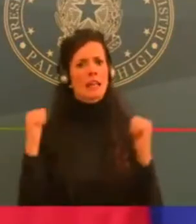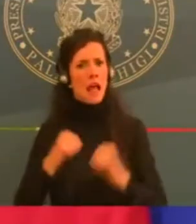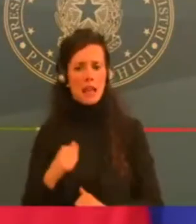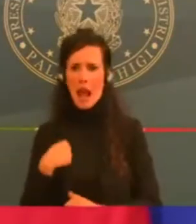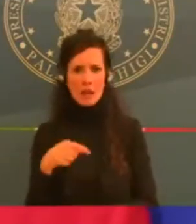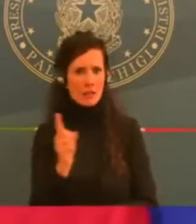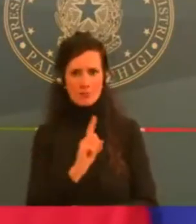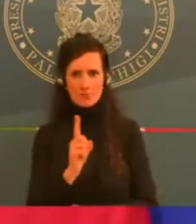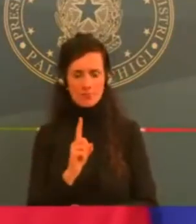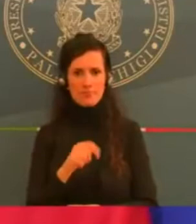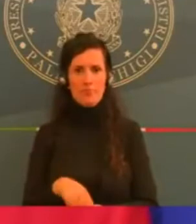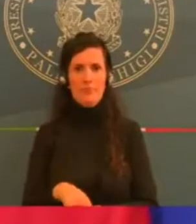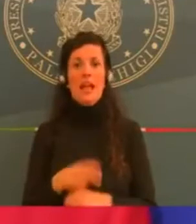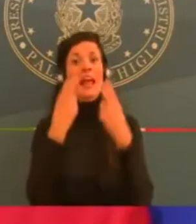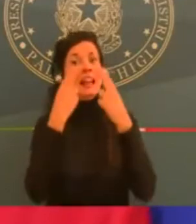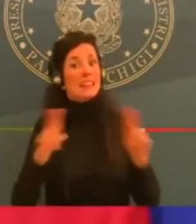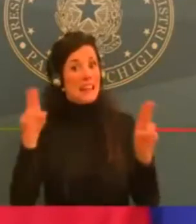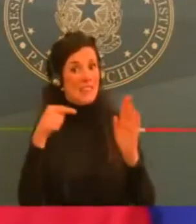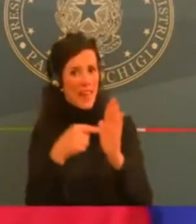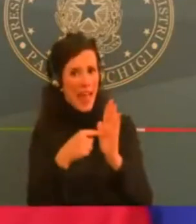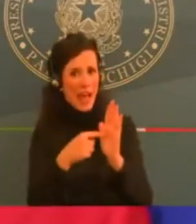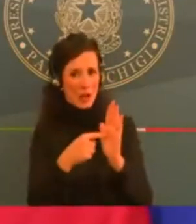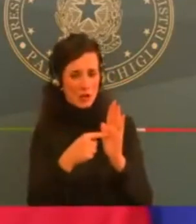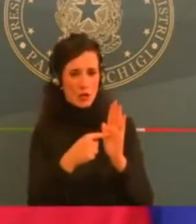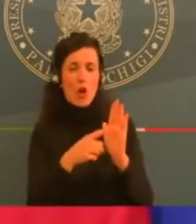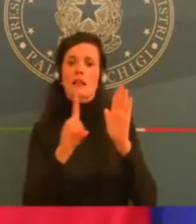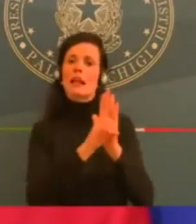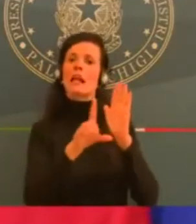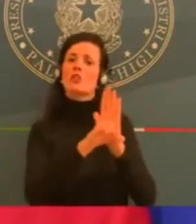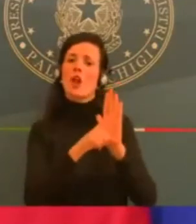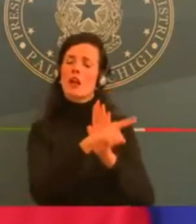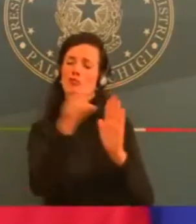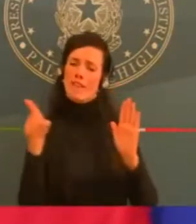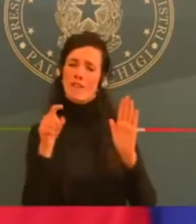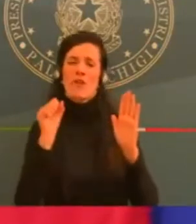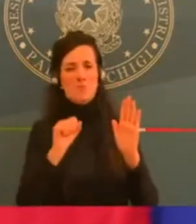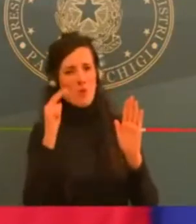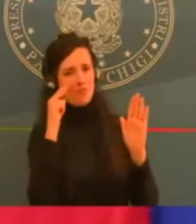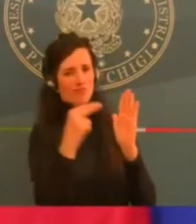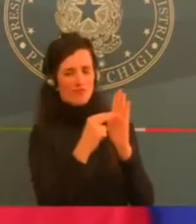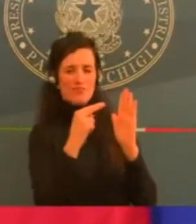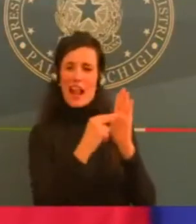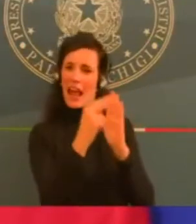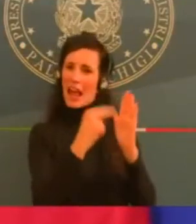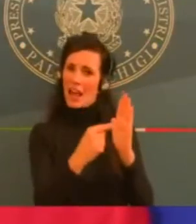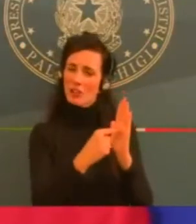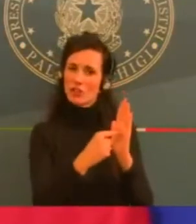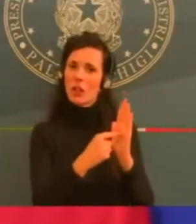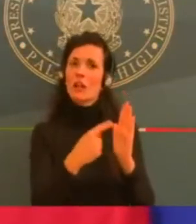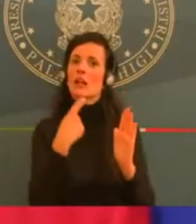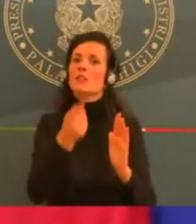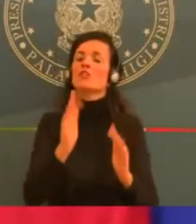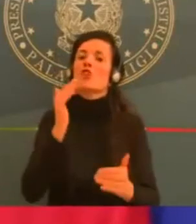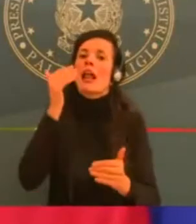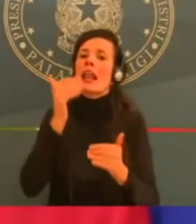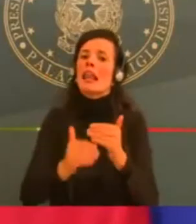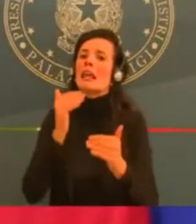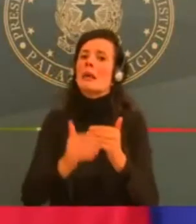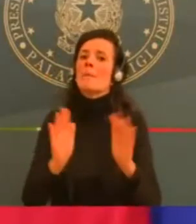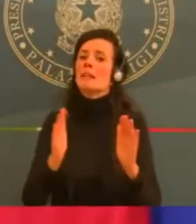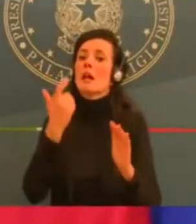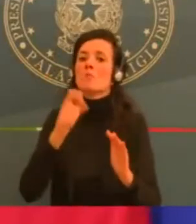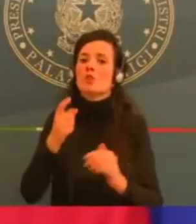alla circolazione delle persone. Siccome siamo in zona rossa, attenzione, lei deve collegare tutto, noi interveniamo con un